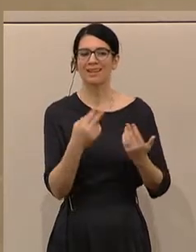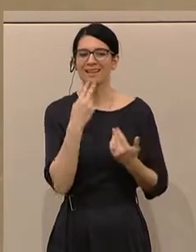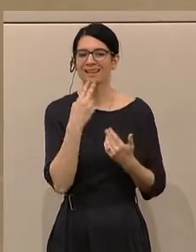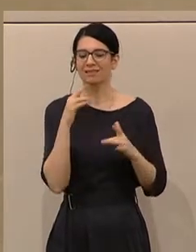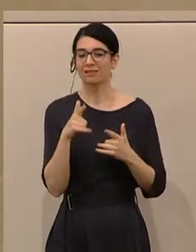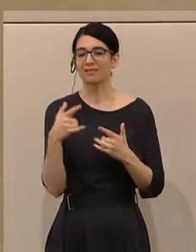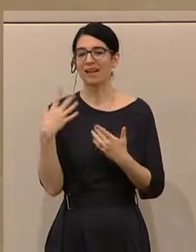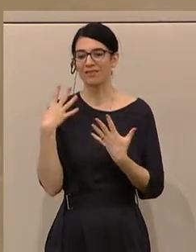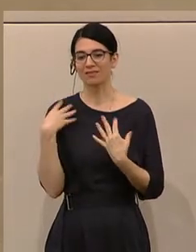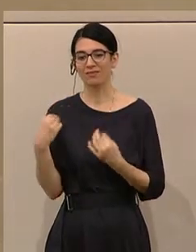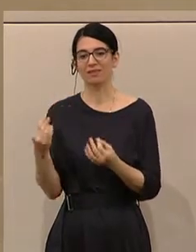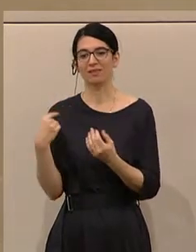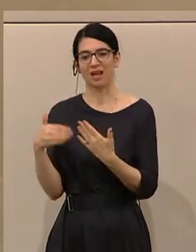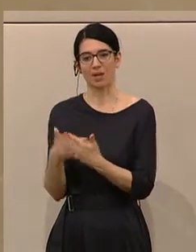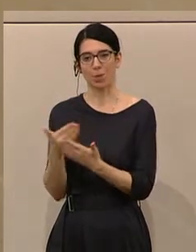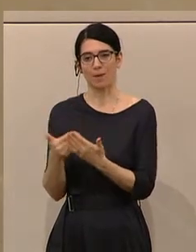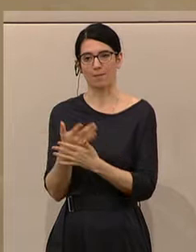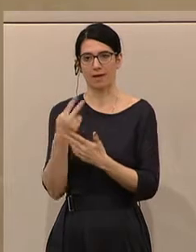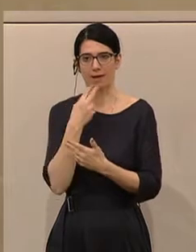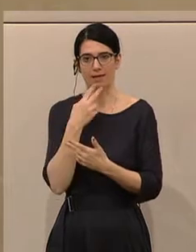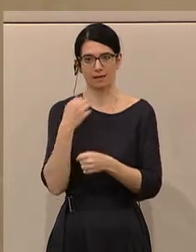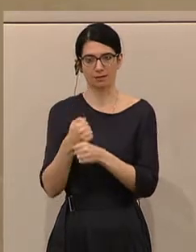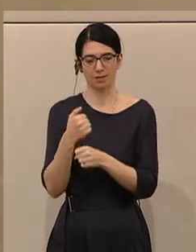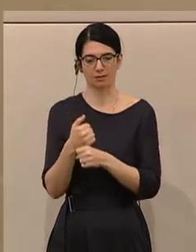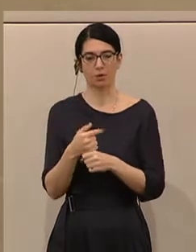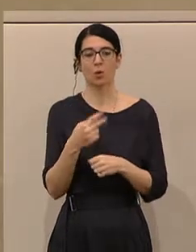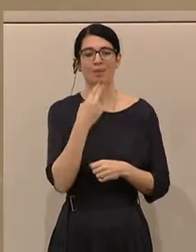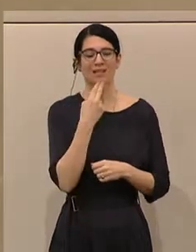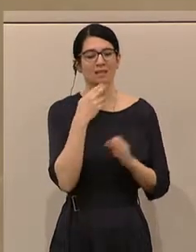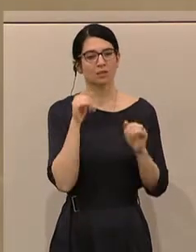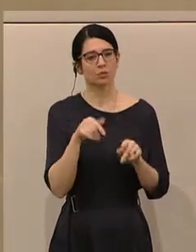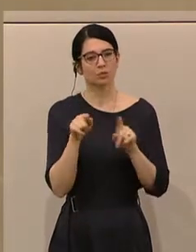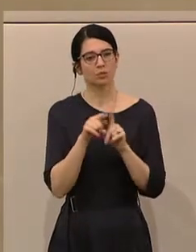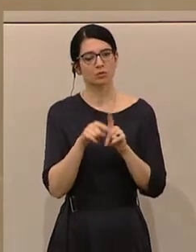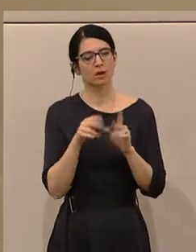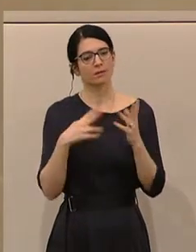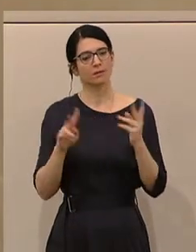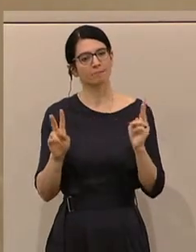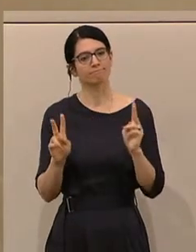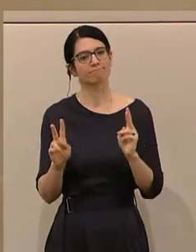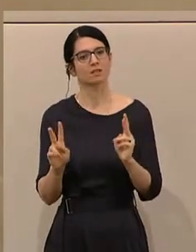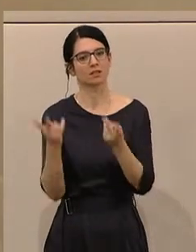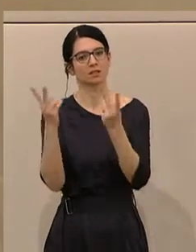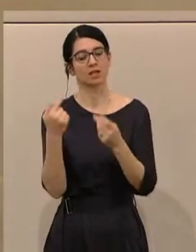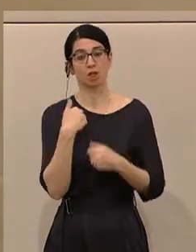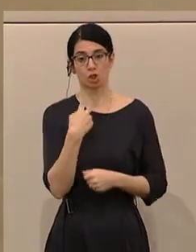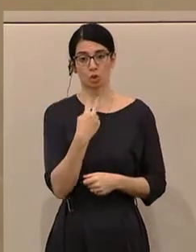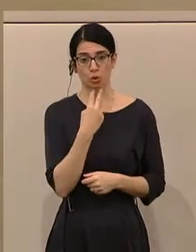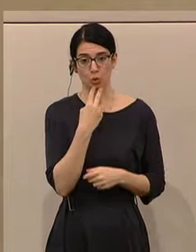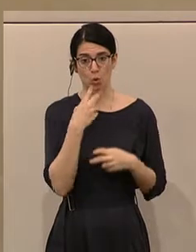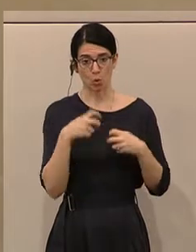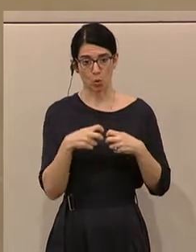erneuerbaren Energie so weit wie möglich kommen. Und die Energie muss auch dahingehend gestärkt werden, dass wir aus Strom